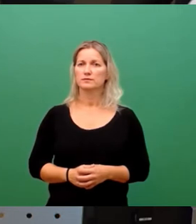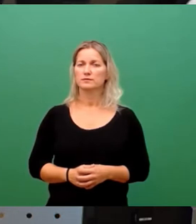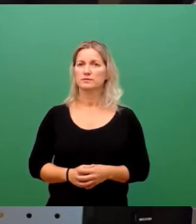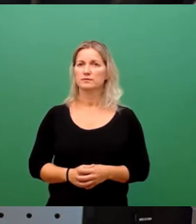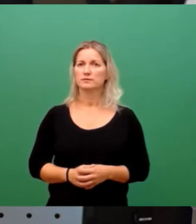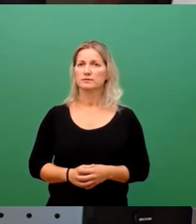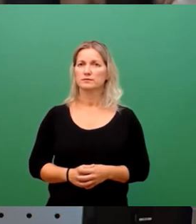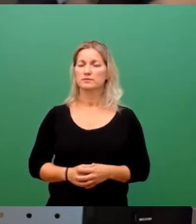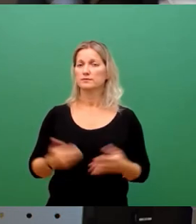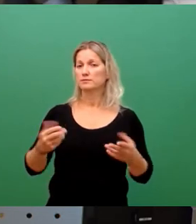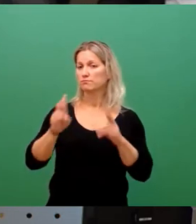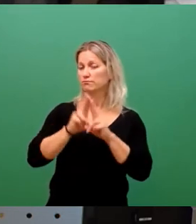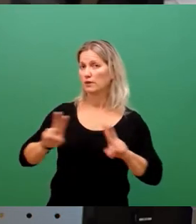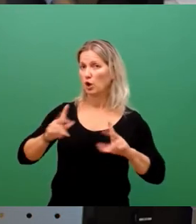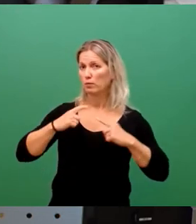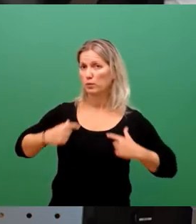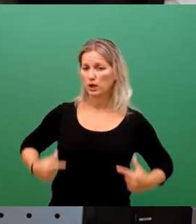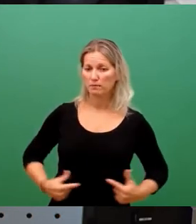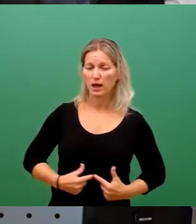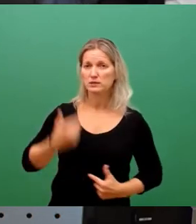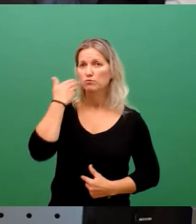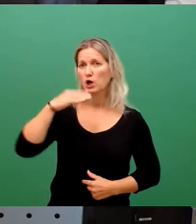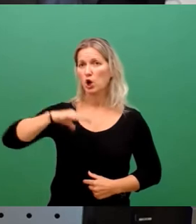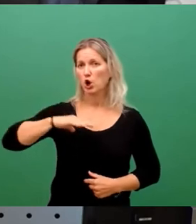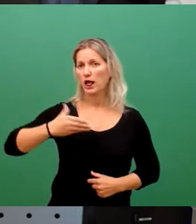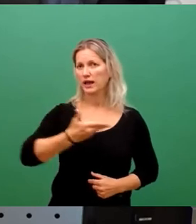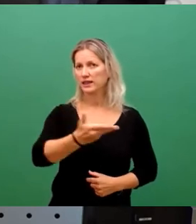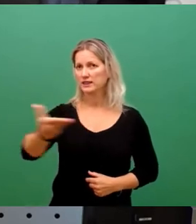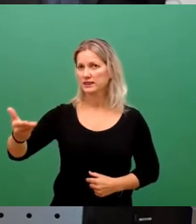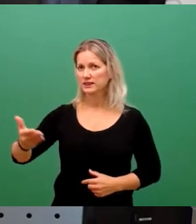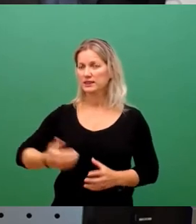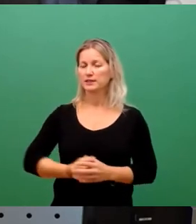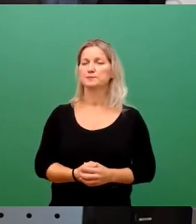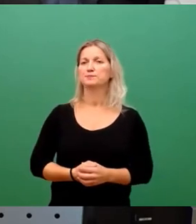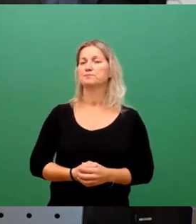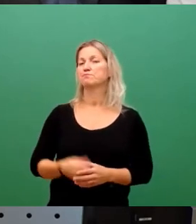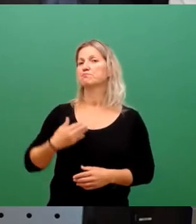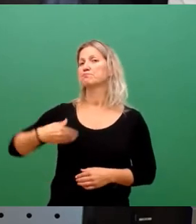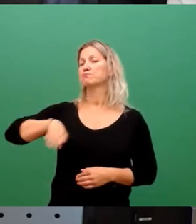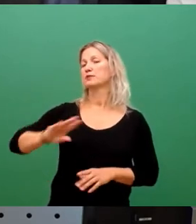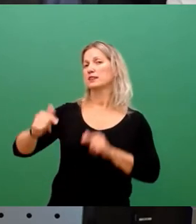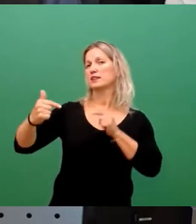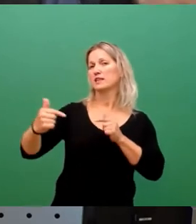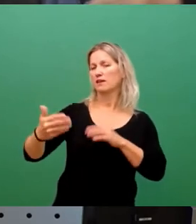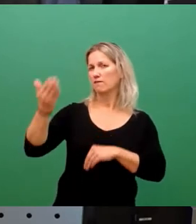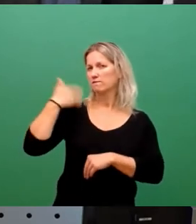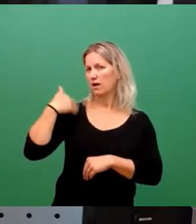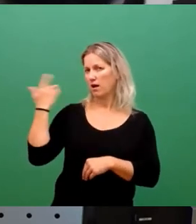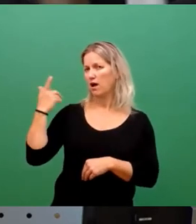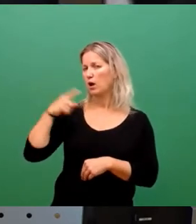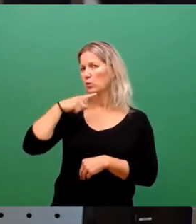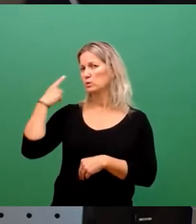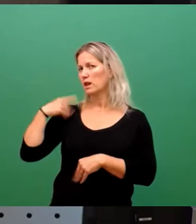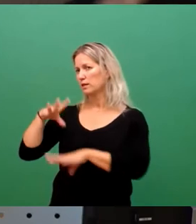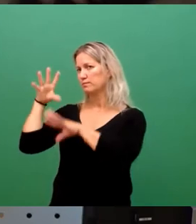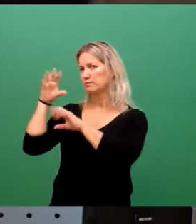Sehr geehrter Herr Oberbürgermeister, sehr geehrte Kolleginnen und Kollegen, als wir Dissidenten kurz nach dem russischen Überfall auf die Ukraine diesen Antrag